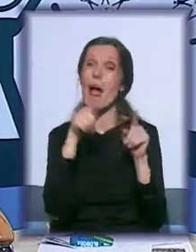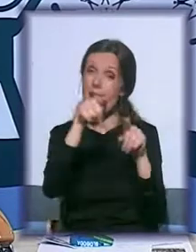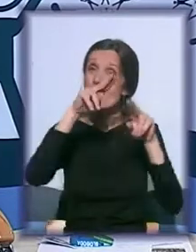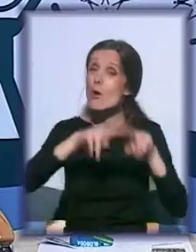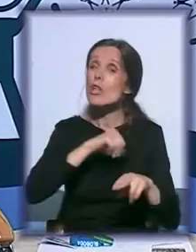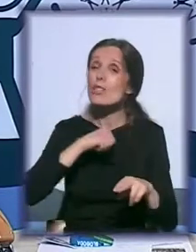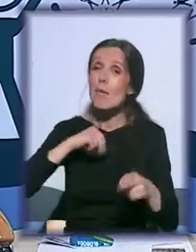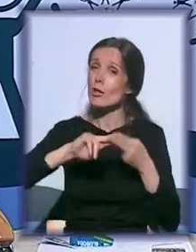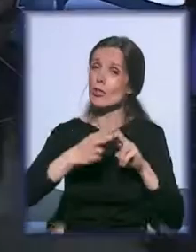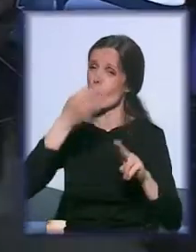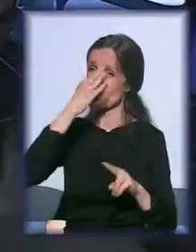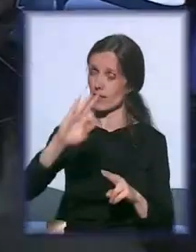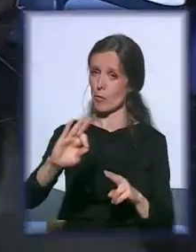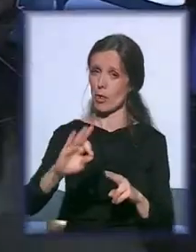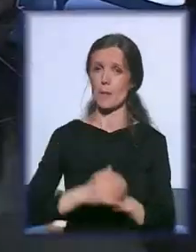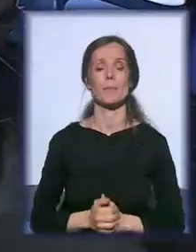se upoznate bolje.